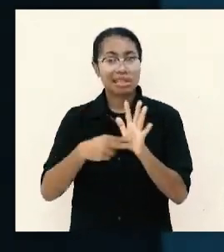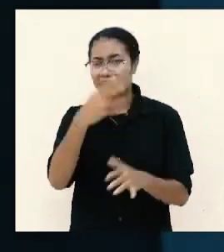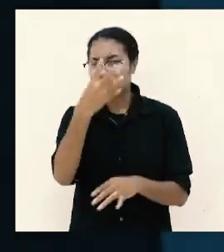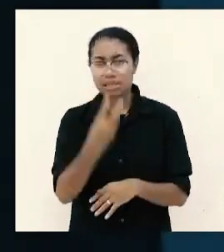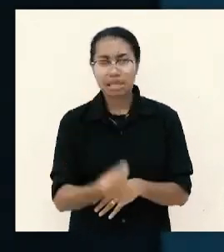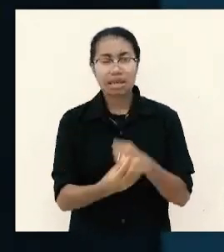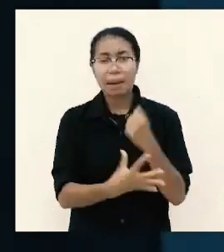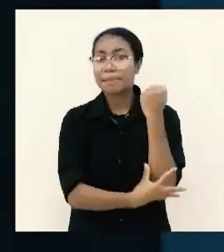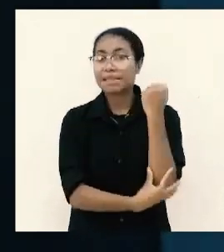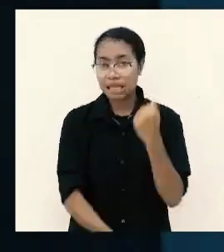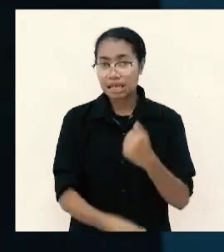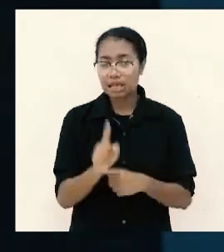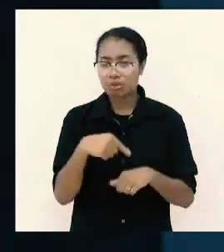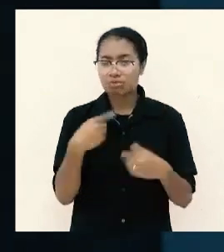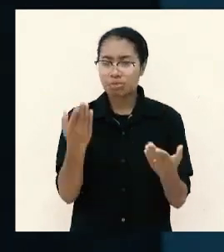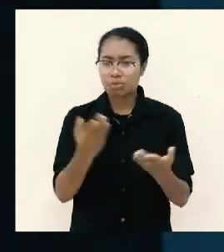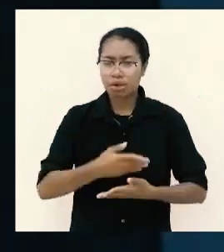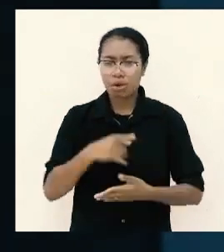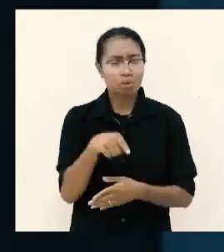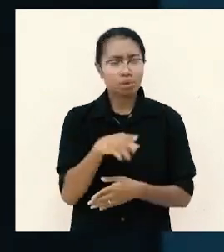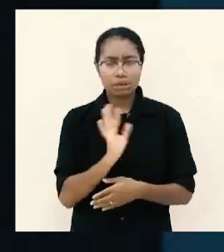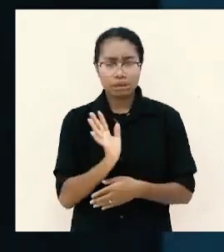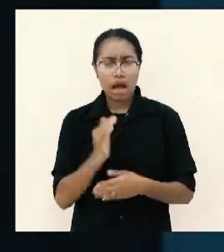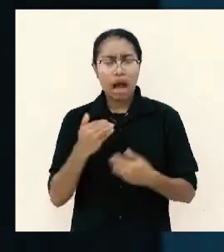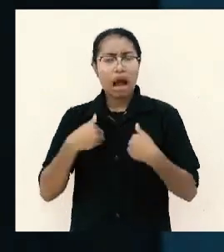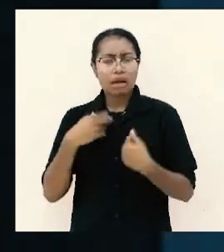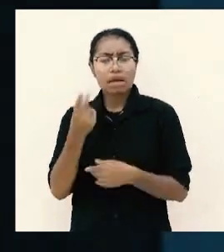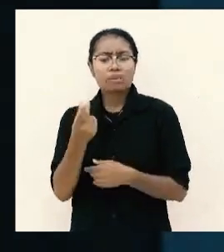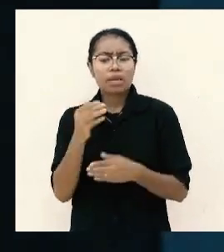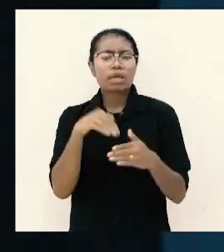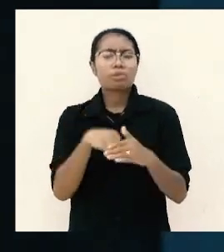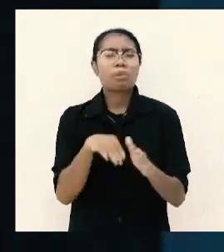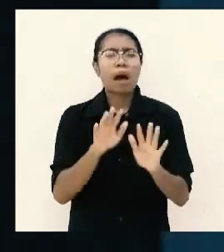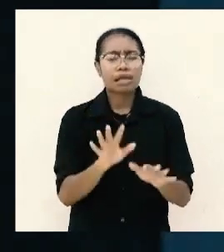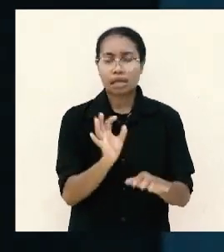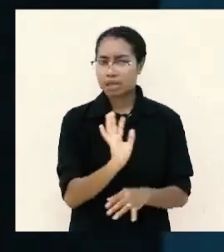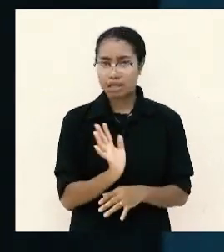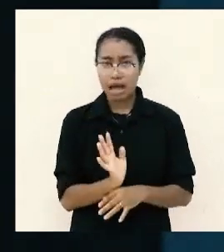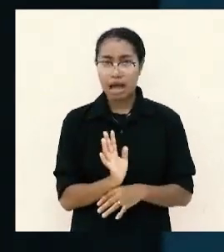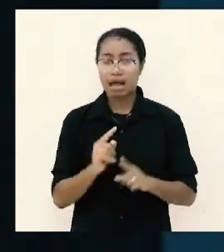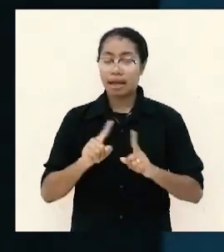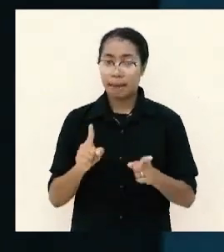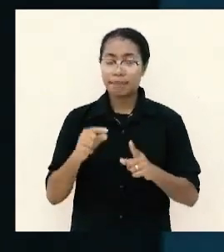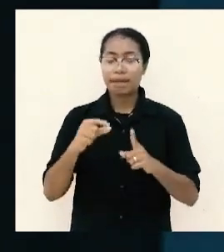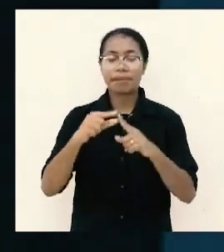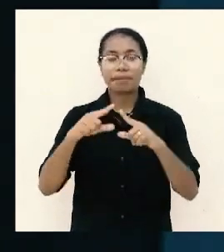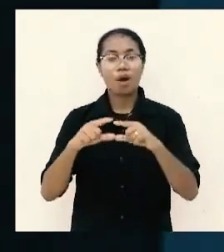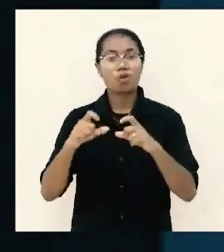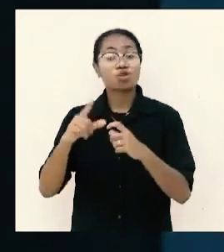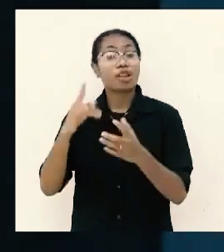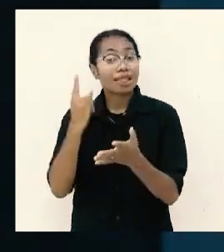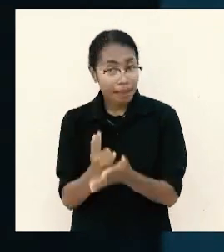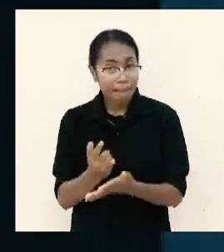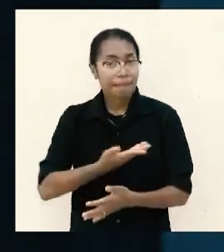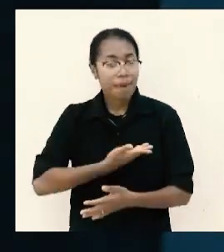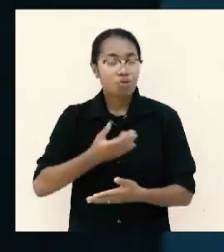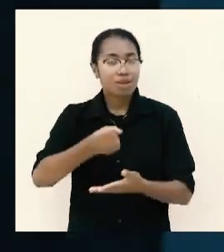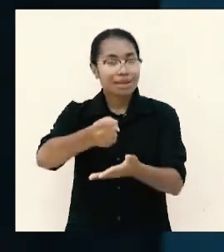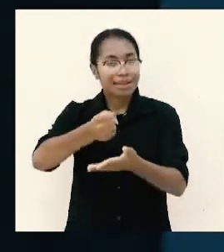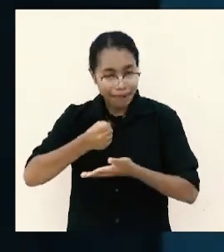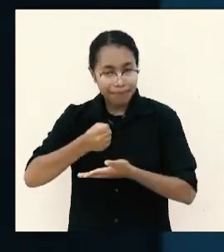mau memberi pasti pemberian tidak banyak tapi Paulus mau menerima itu